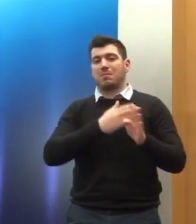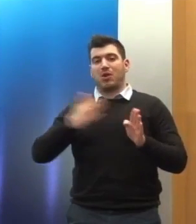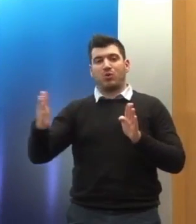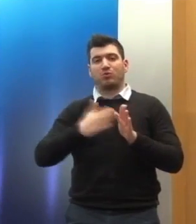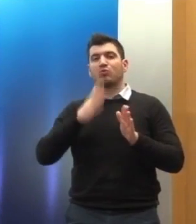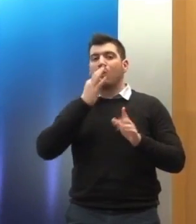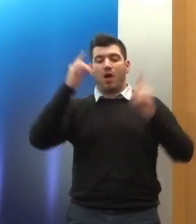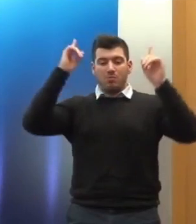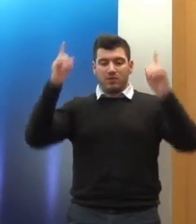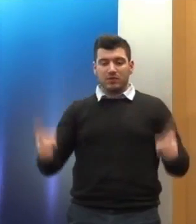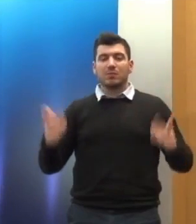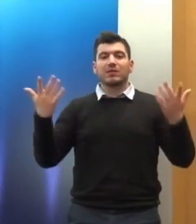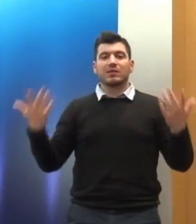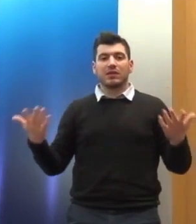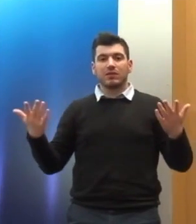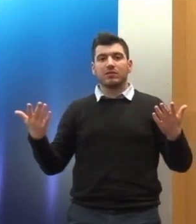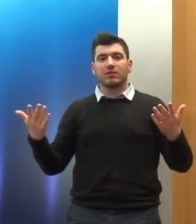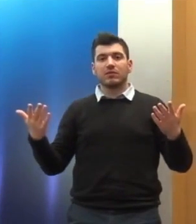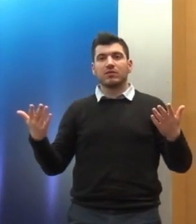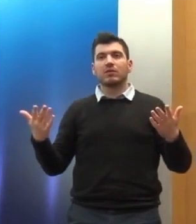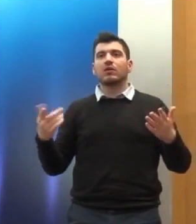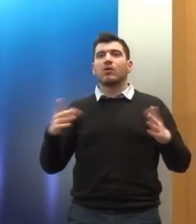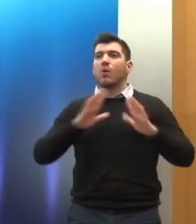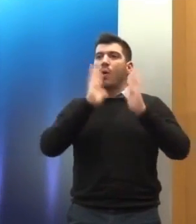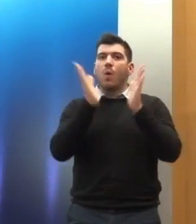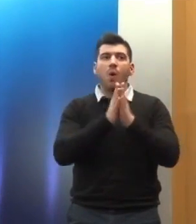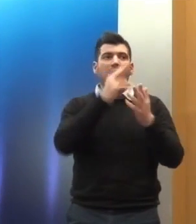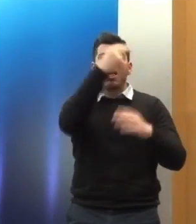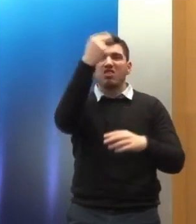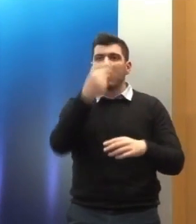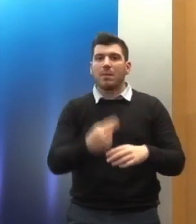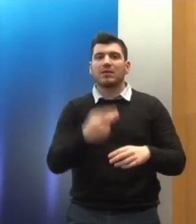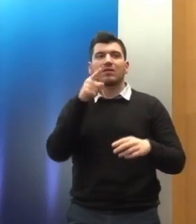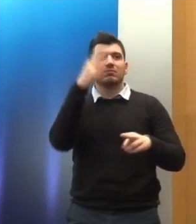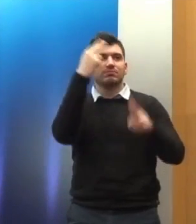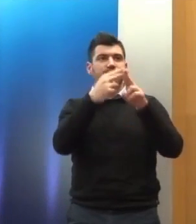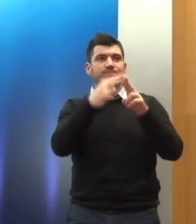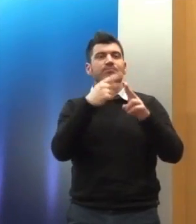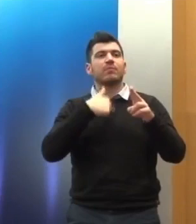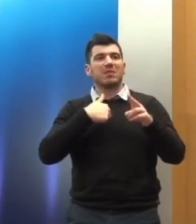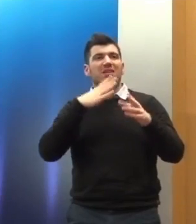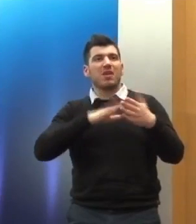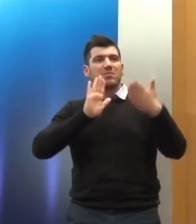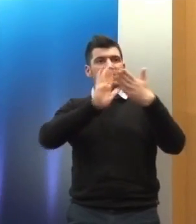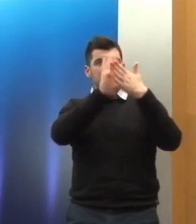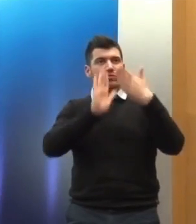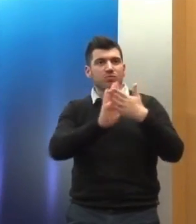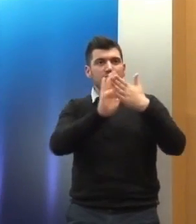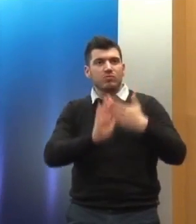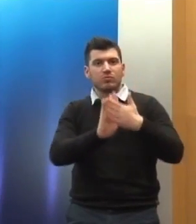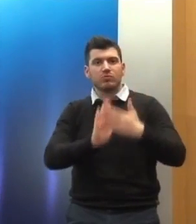τακτική ανοιχτής προσέγγισης των θεμάτων, βασικών παραδοχών ελίψεων και προκλήσεων,